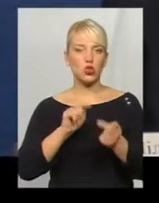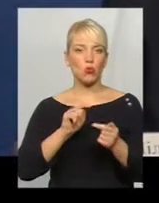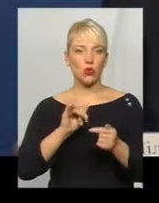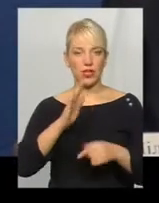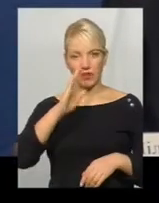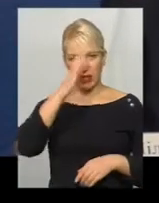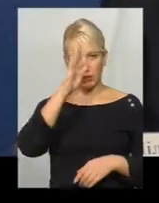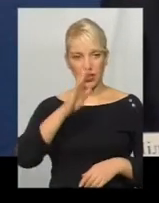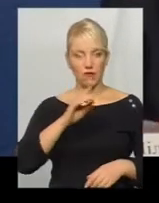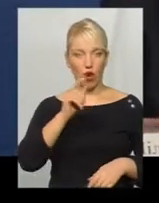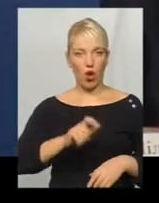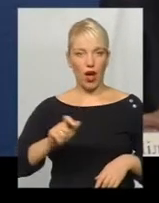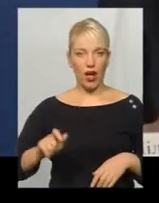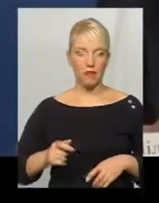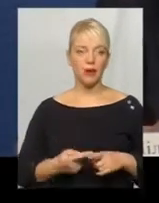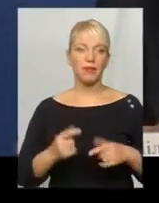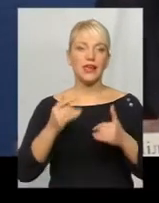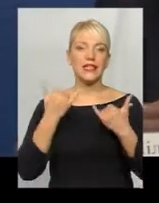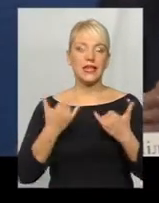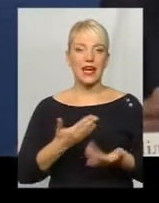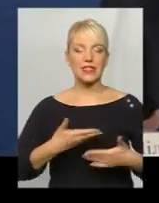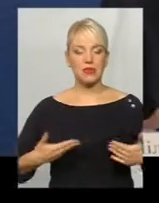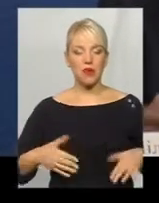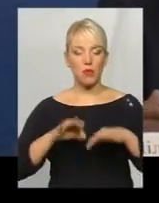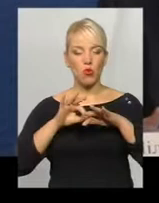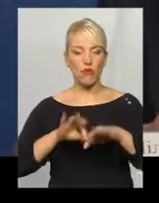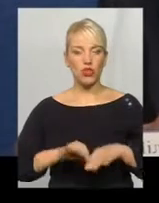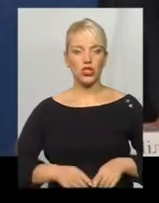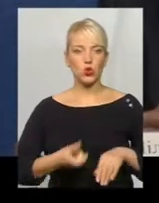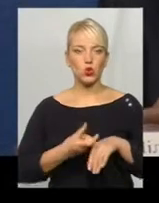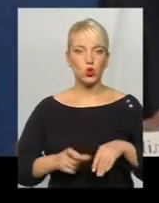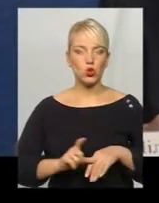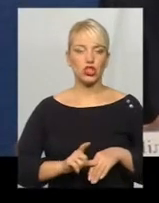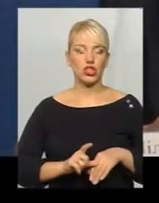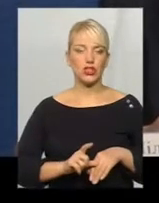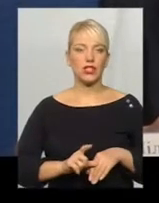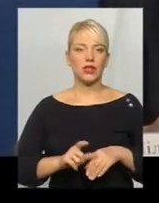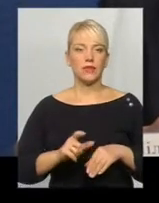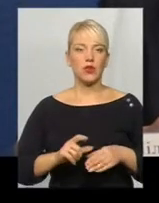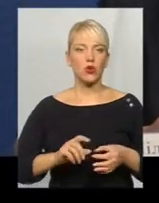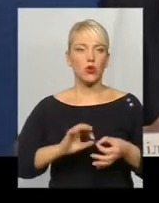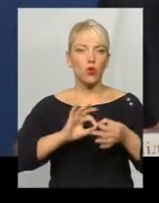ворогами. Зараз ми провели дуже конструктивний діалог